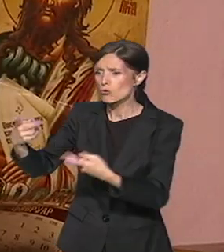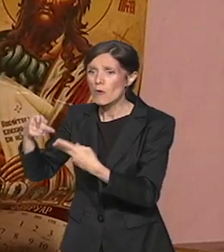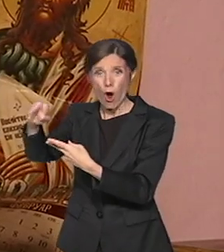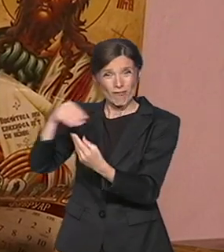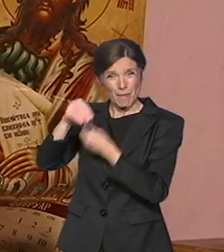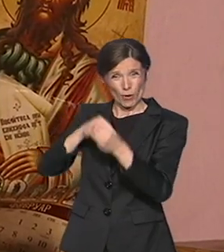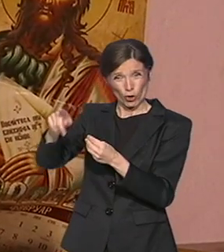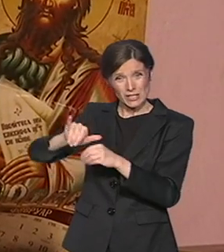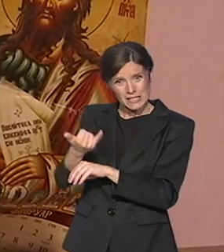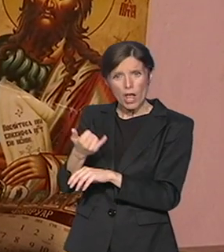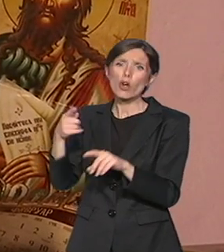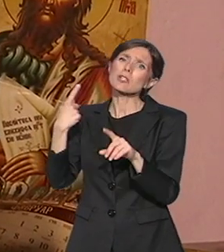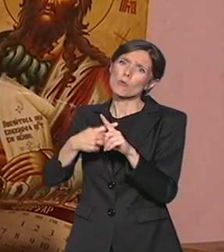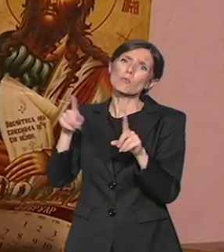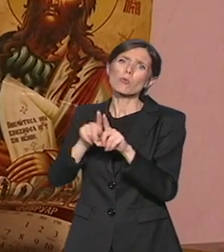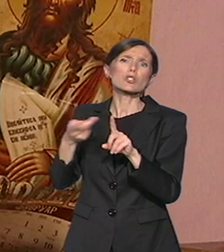sličnim porodicama.